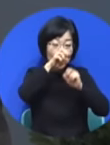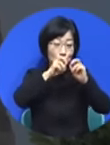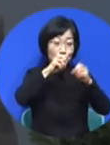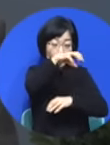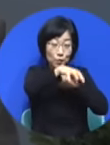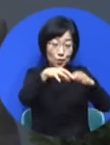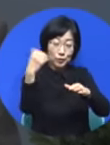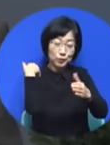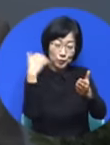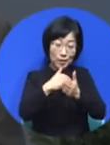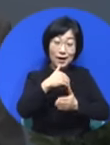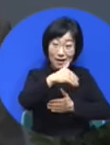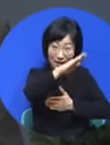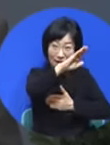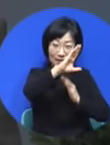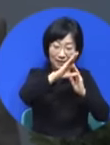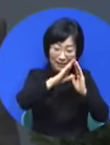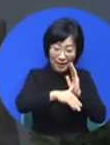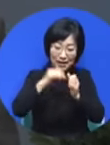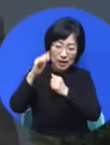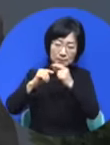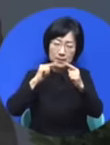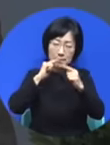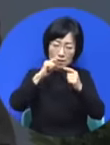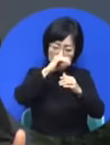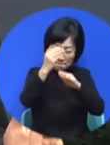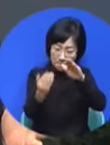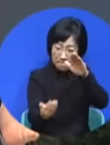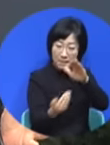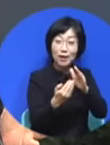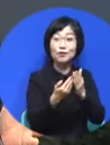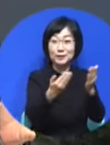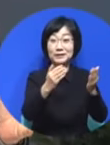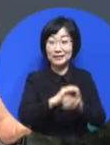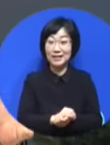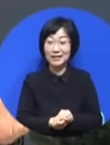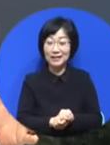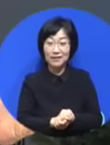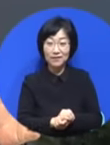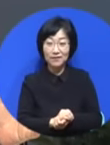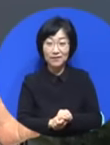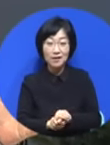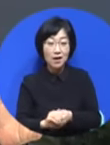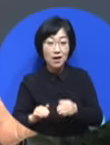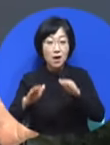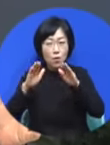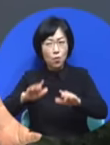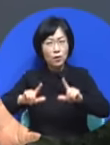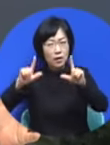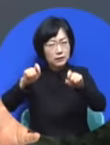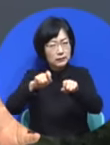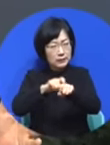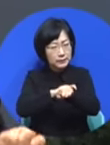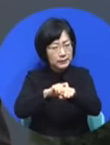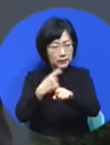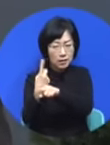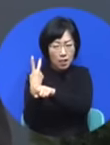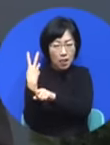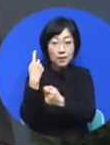늘 성교 대회에 항상 하나님 은해주셨지만 이번에는 좀 더 다른 많은 응답을 하나님이 주시는 걸로 볼 수가 있습니다.